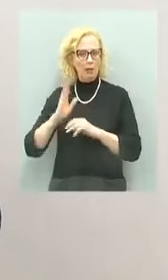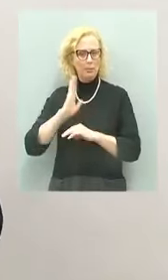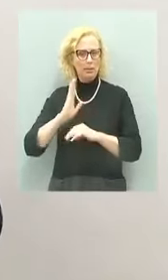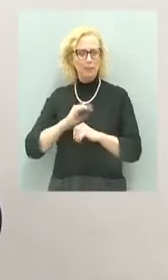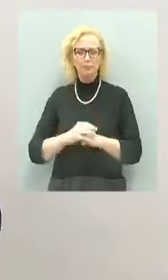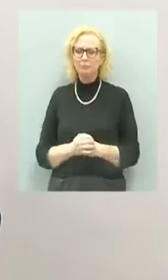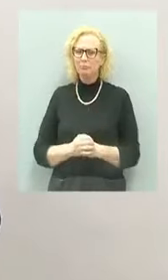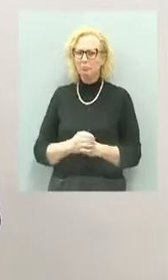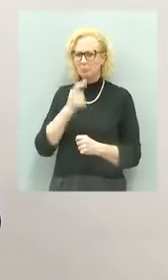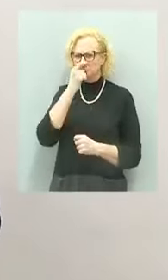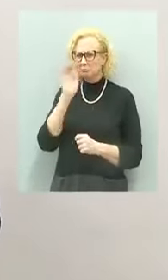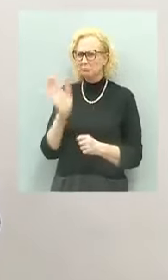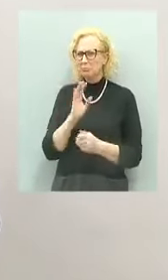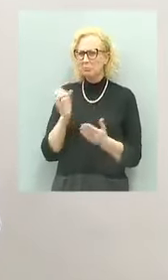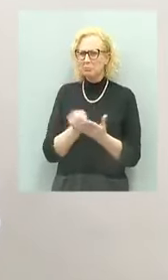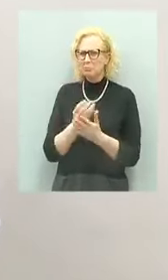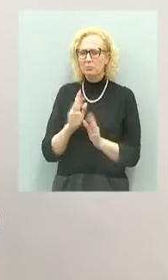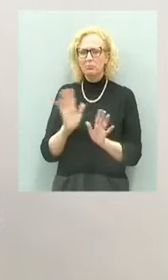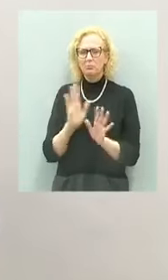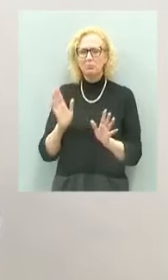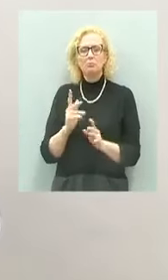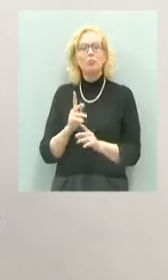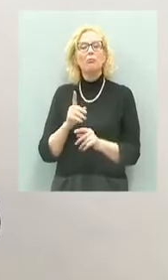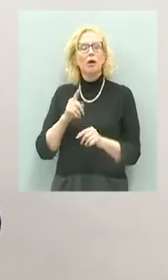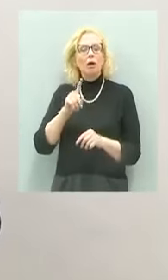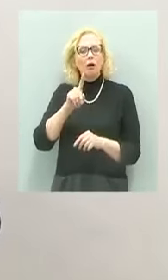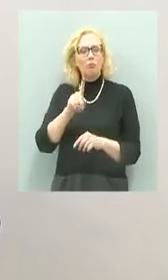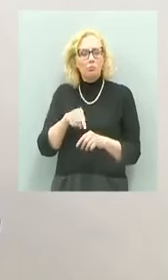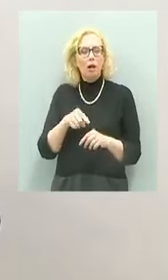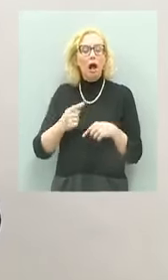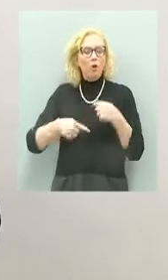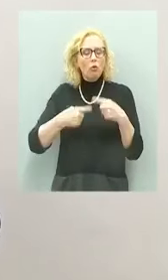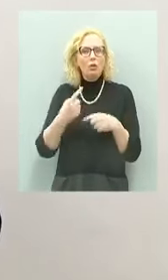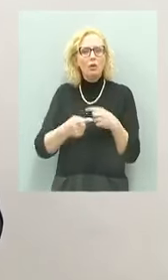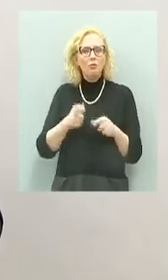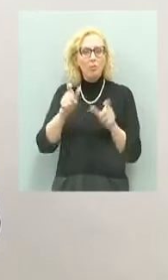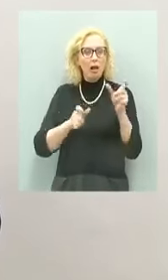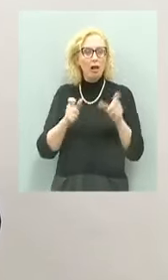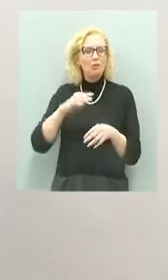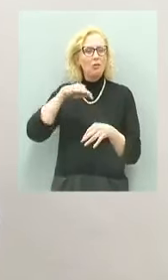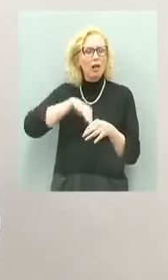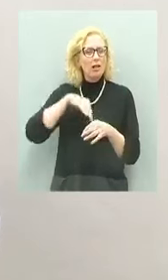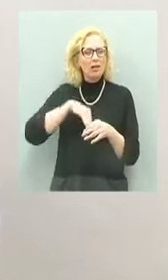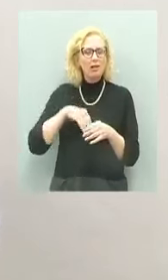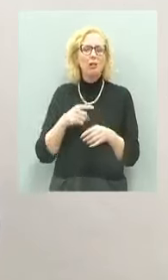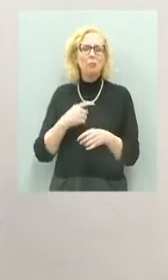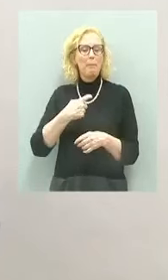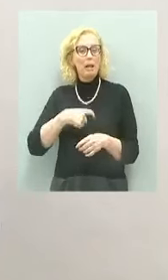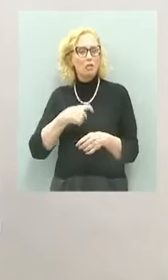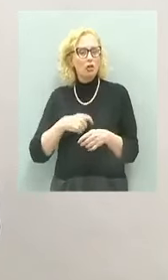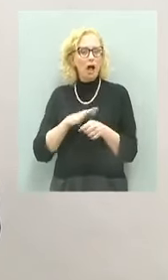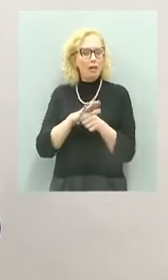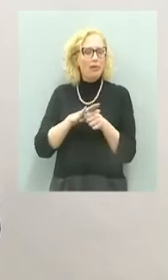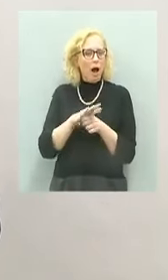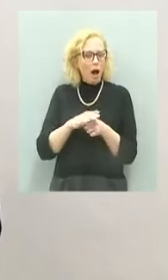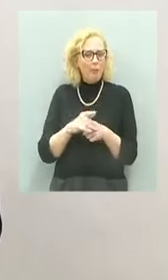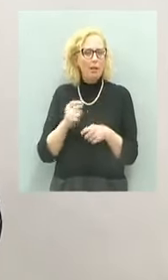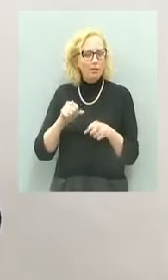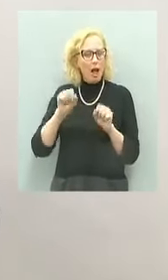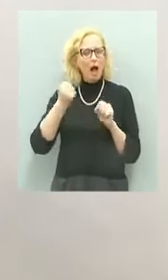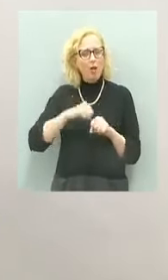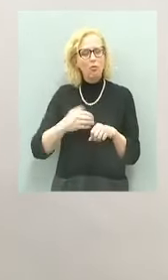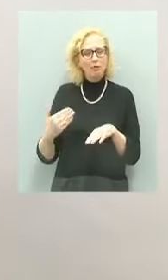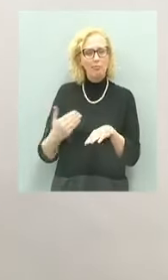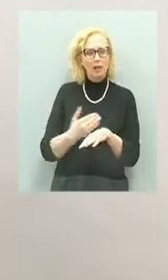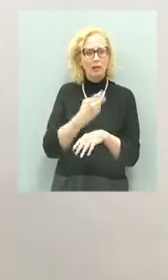Drammi atroci che segnano ancora le vicende personali ed intime di tantissime famiglie. Come traspare ancora